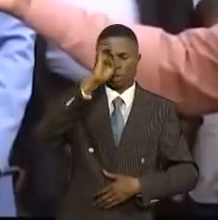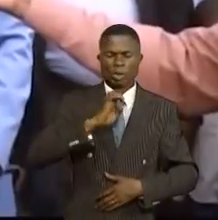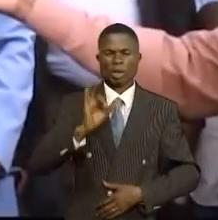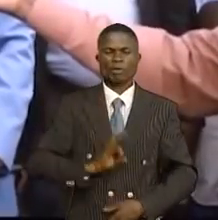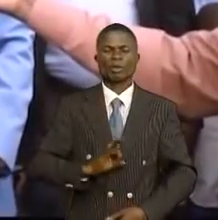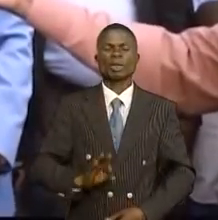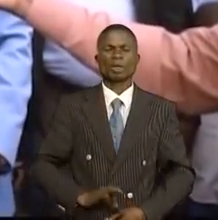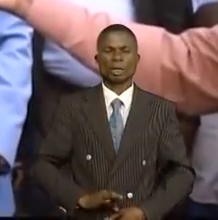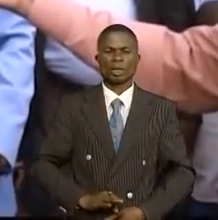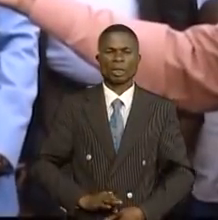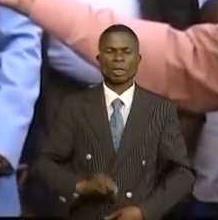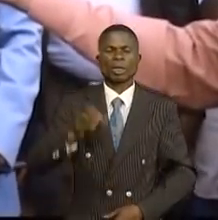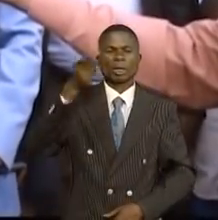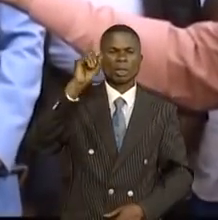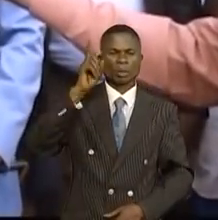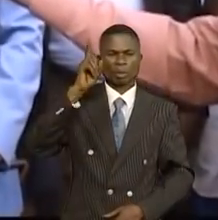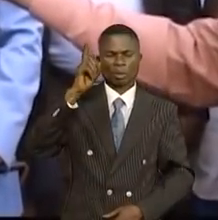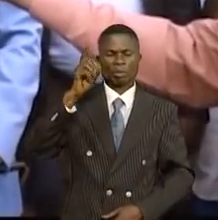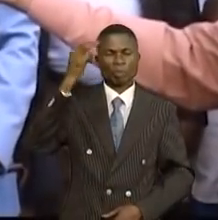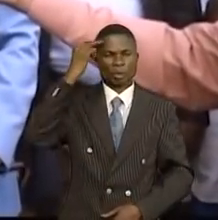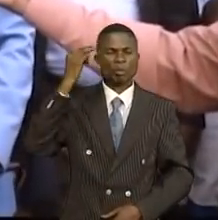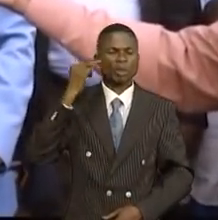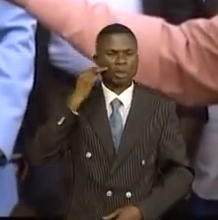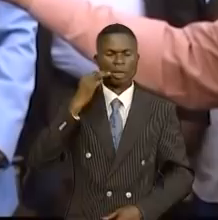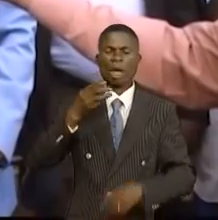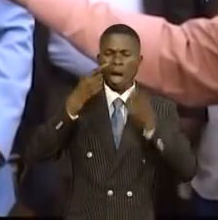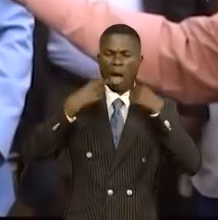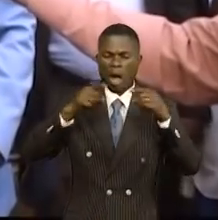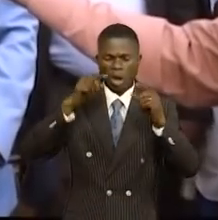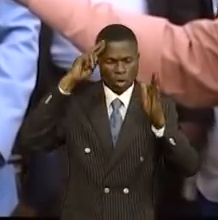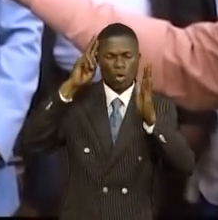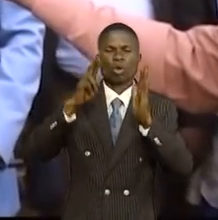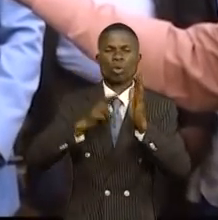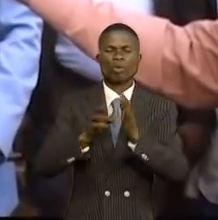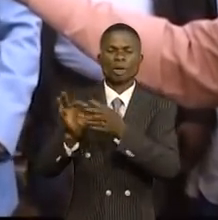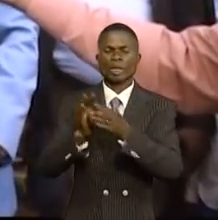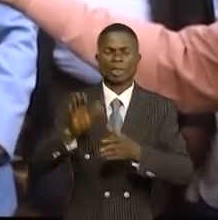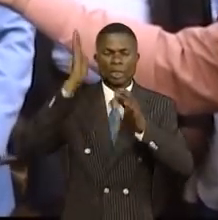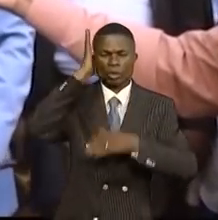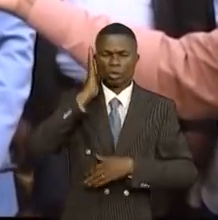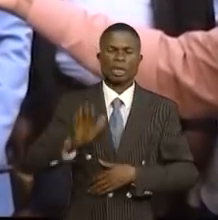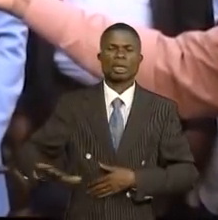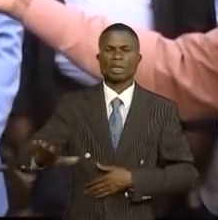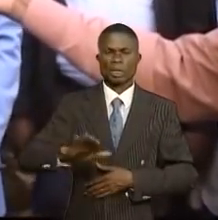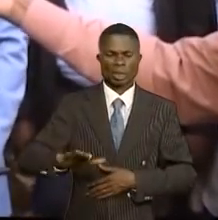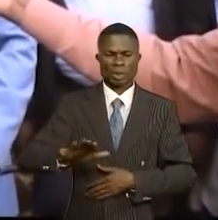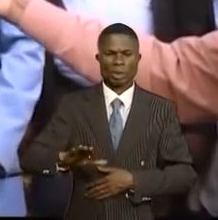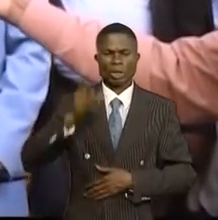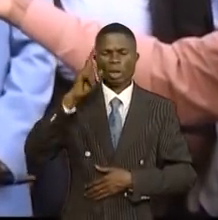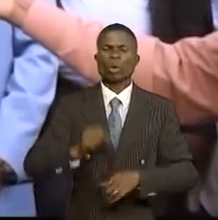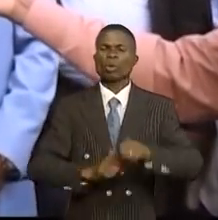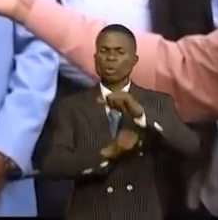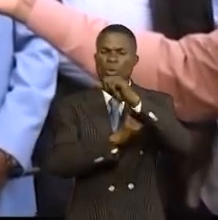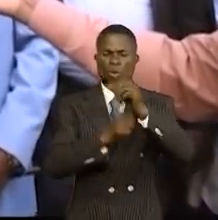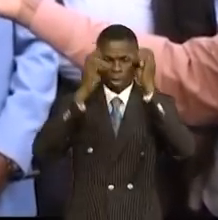Chisegui-Chulombo, est le premier d'entre les ministres pour la publication du gouvernement de l'Union sacrée de la nation, dont l'un des piliers